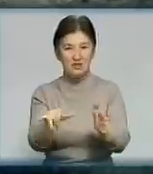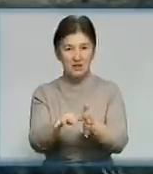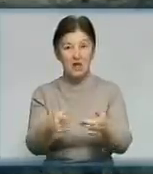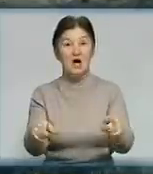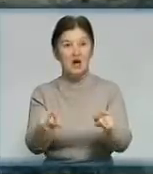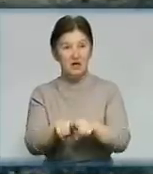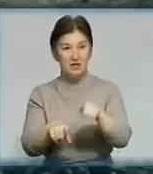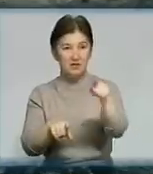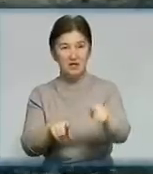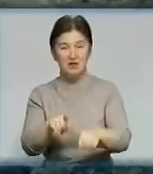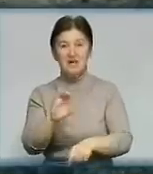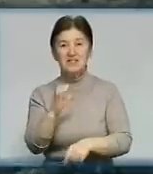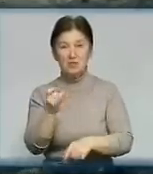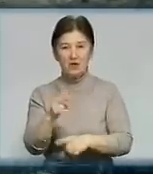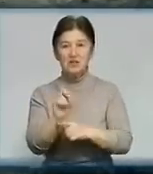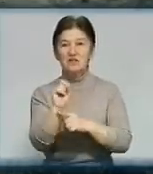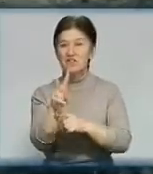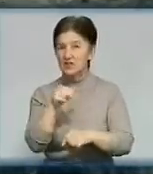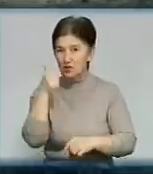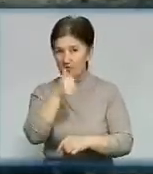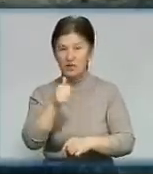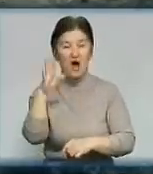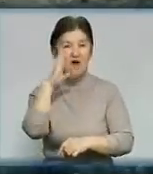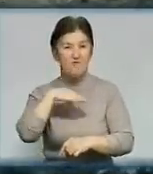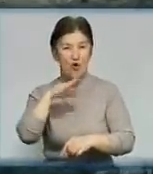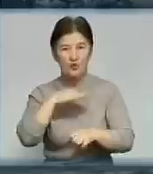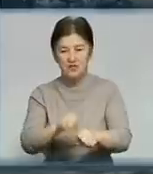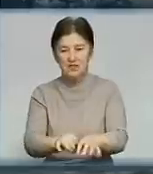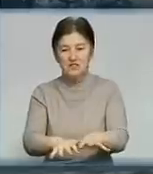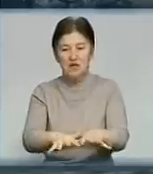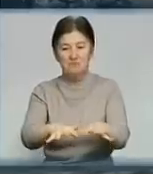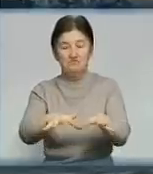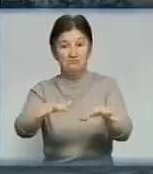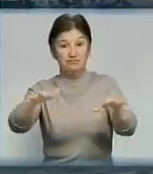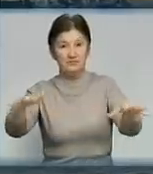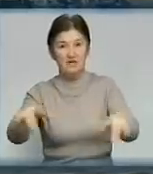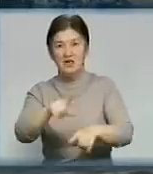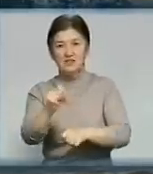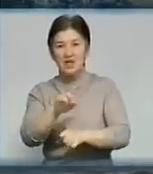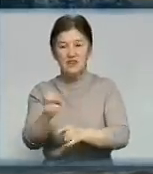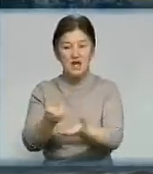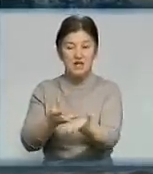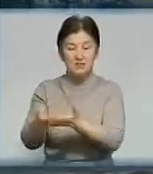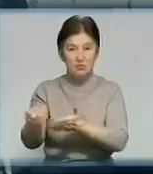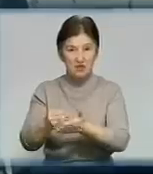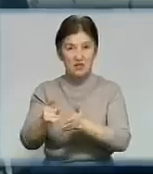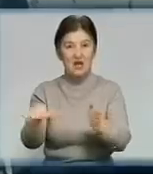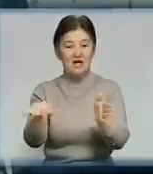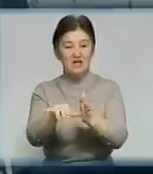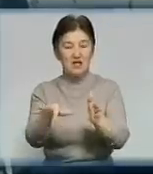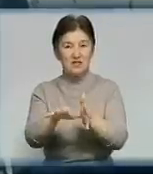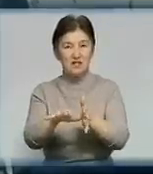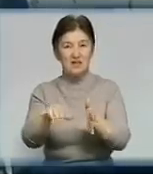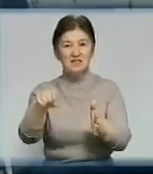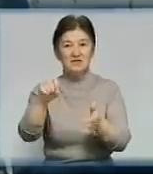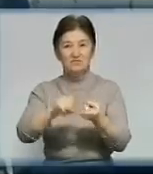– серпень 2011-го. Грунтові води затупили місце розробки. Через несплату енергетики відімкнули струм. Насоси